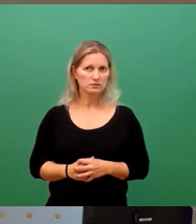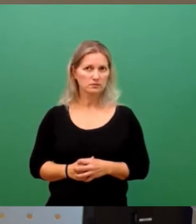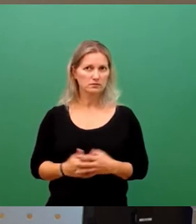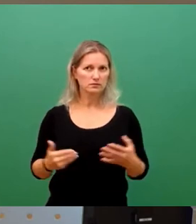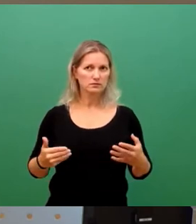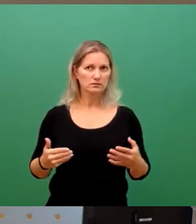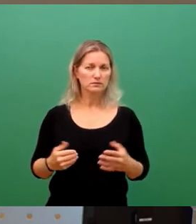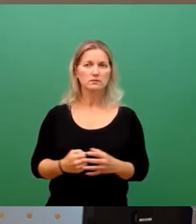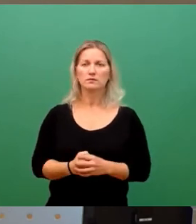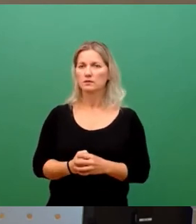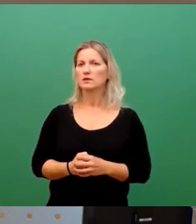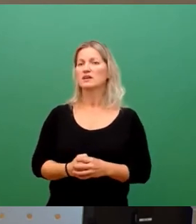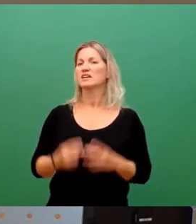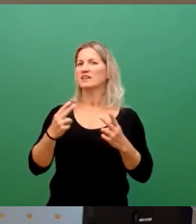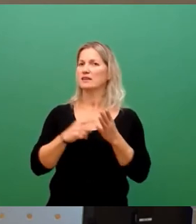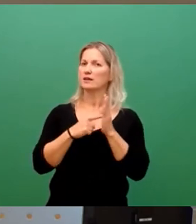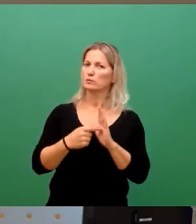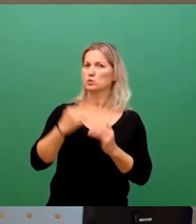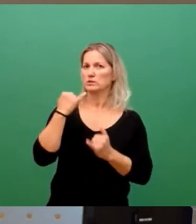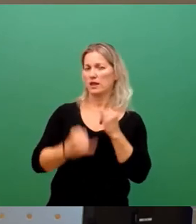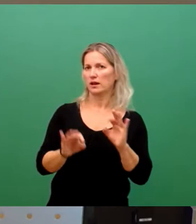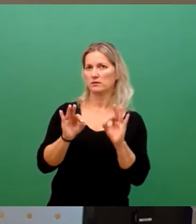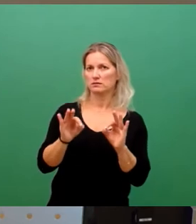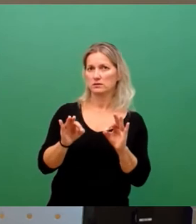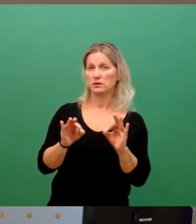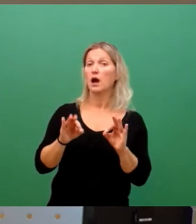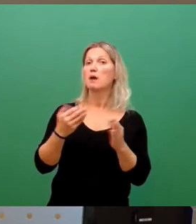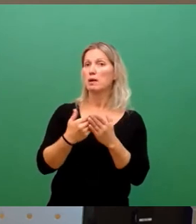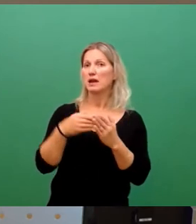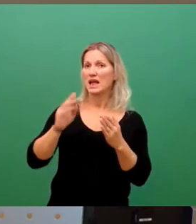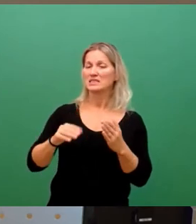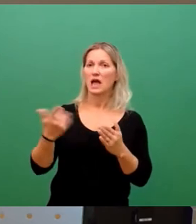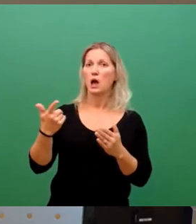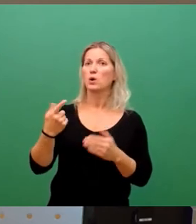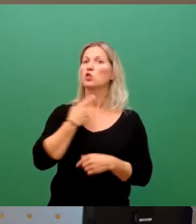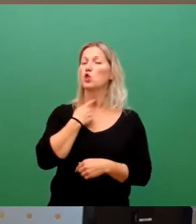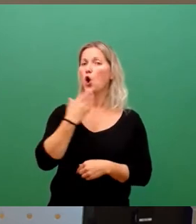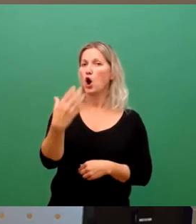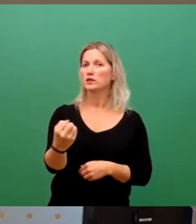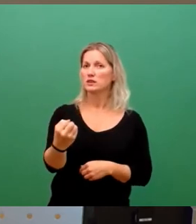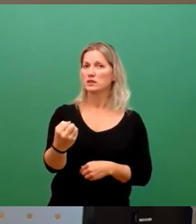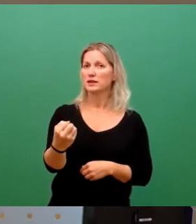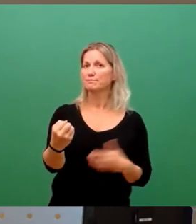endlich wahr. Und auch wenn Sie mir jetzt hier den Saft abdrehen, bleibt dieser Satz die Quintessenz